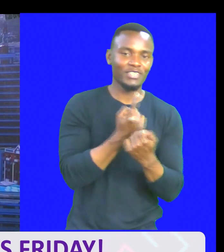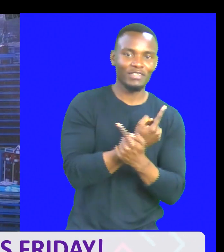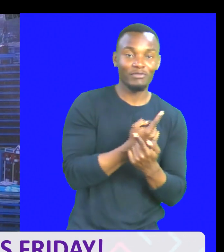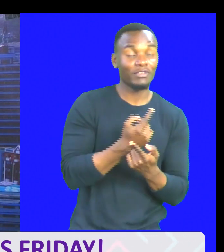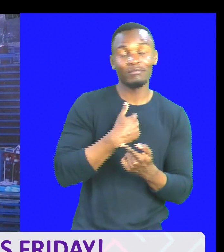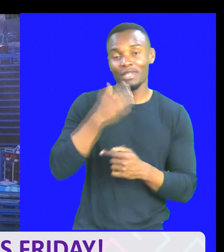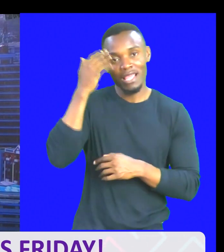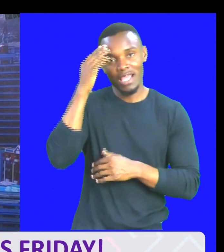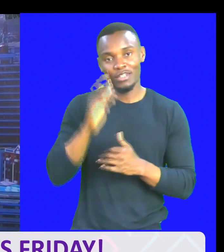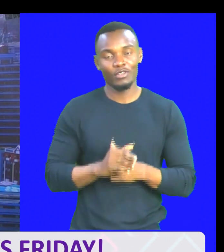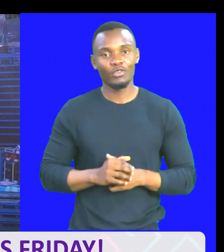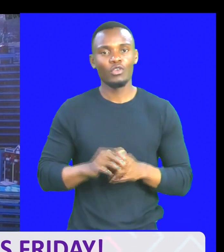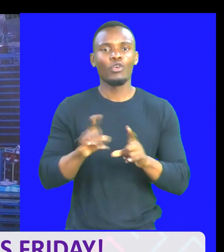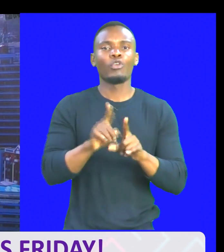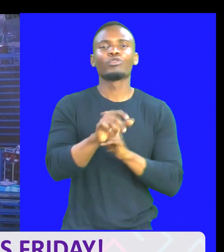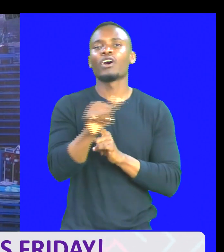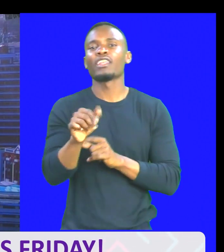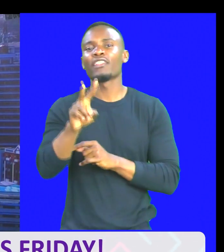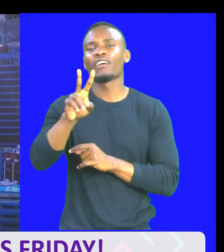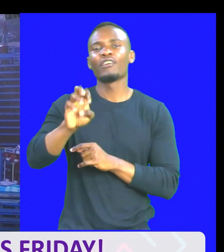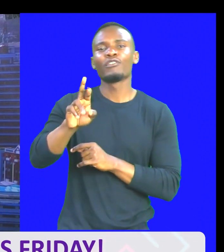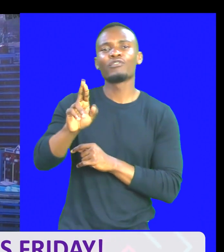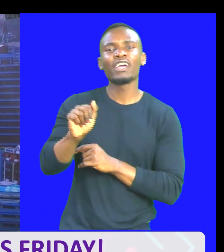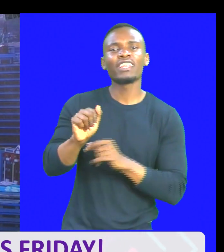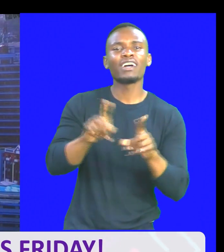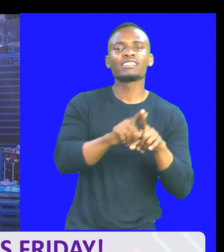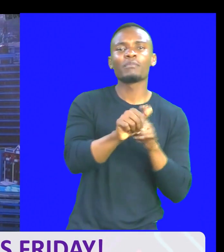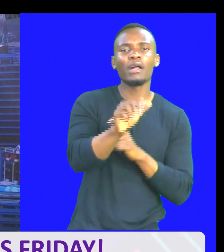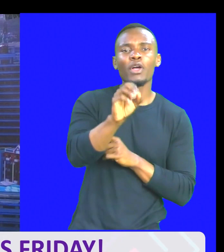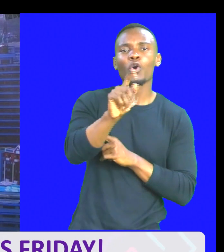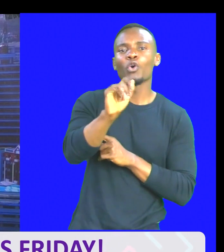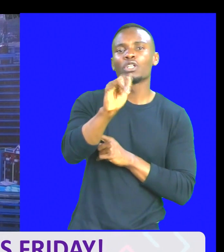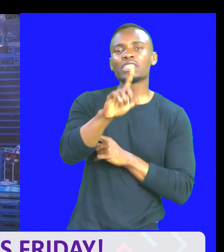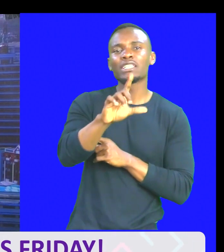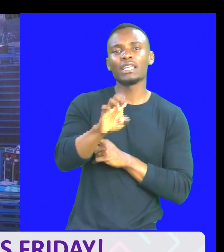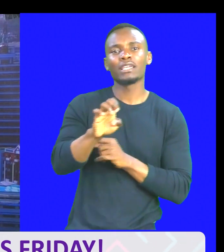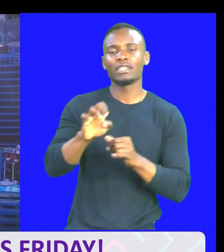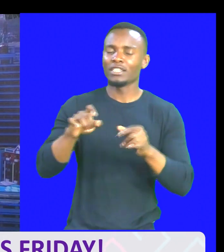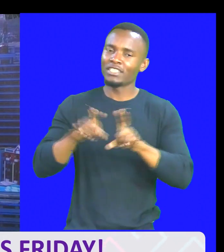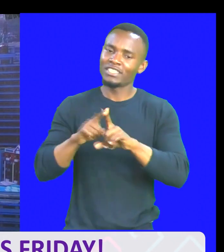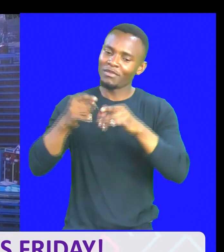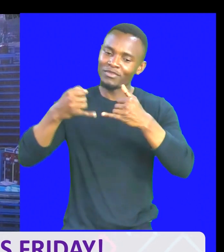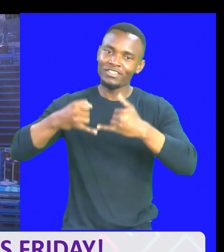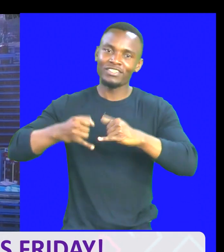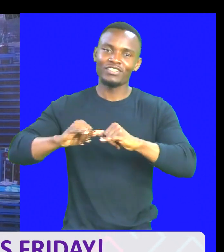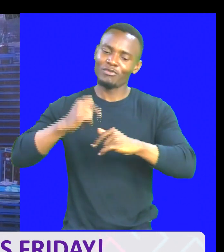anaenda pali. I love Sijivera, nautili, walijaribu, wakanguka, tibi, chubui.